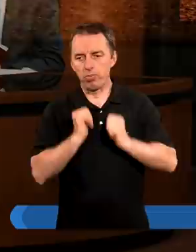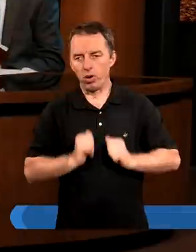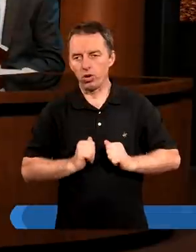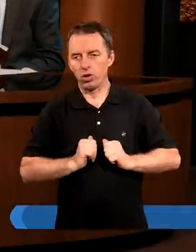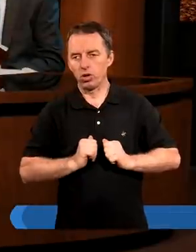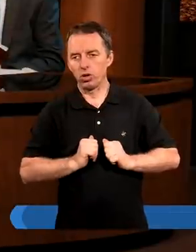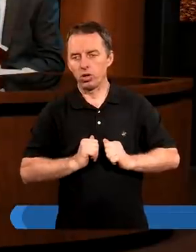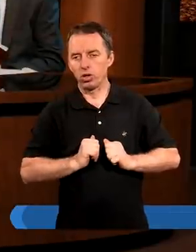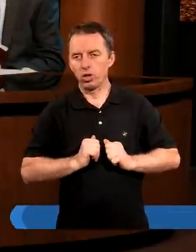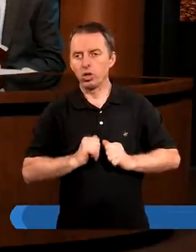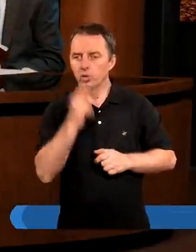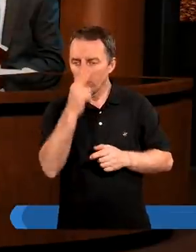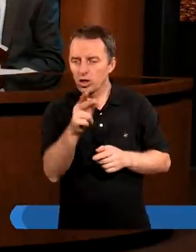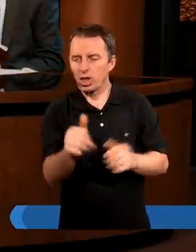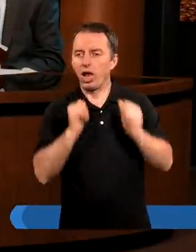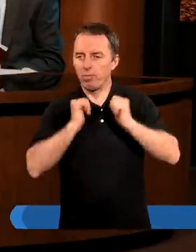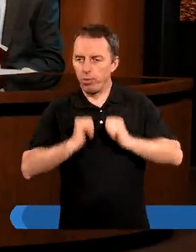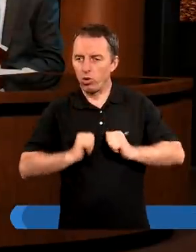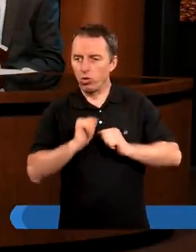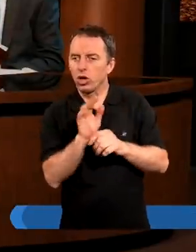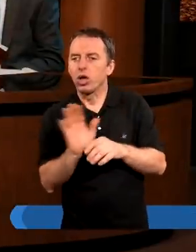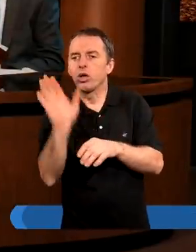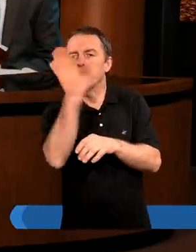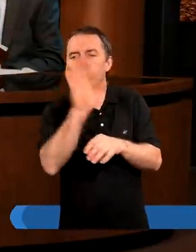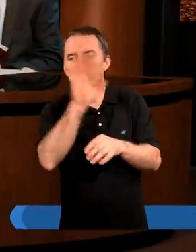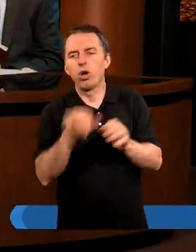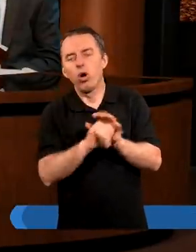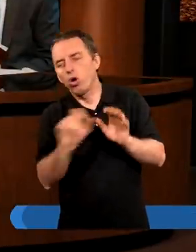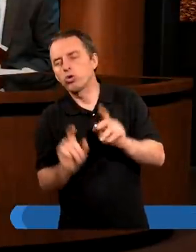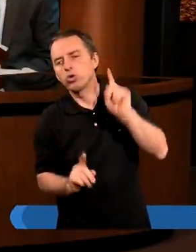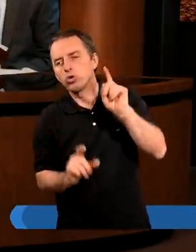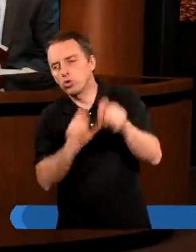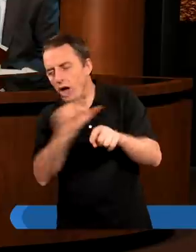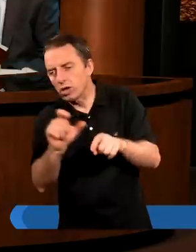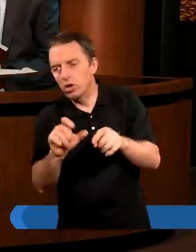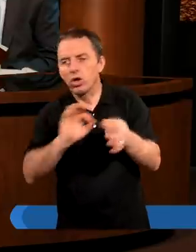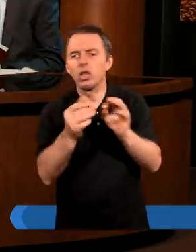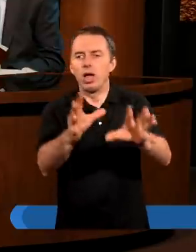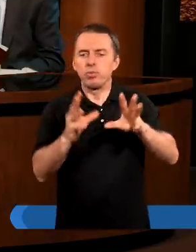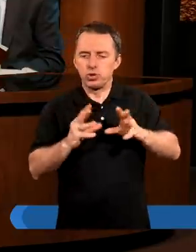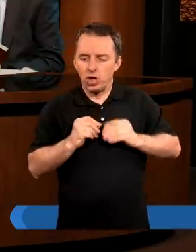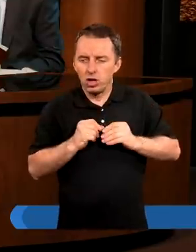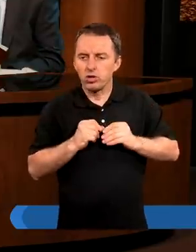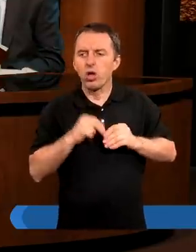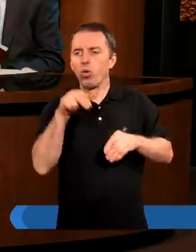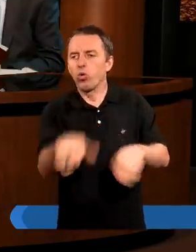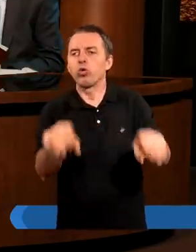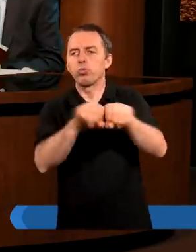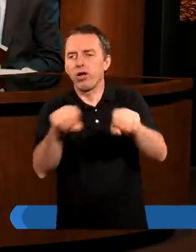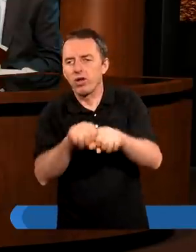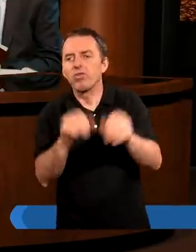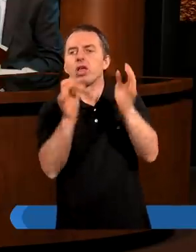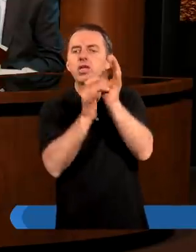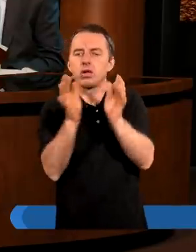Czy odczuwacie ten pokój z Bogiem od czasu, gdy przyjęliście usprawiedliwienie Jezusa